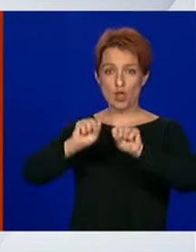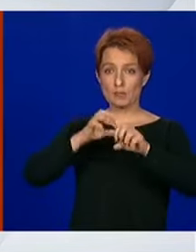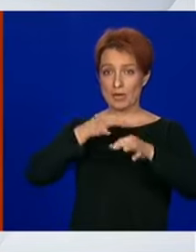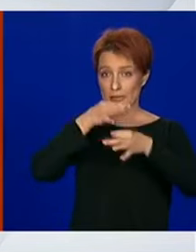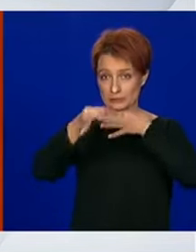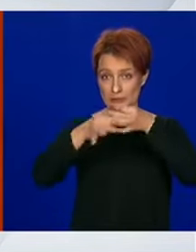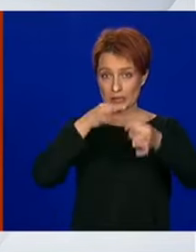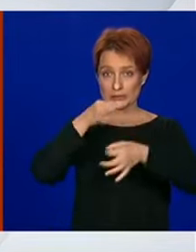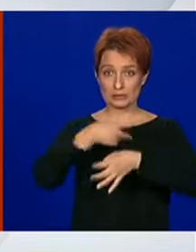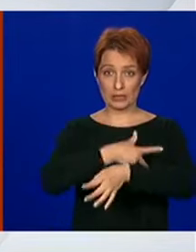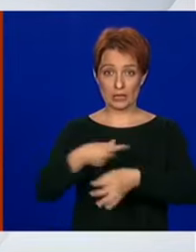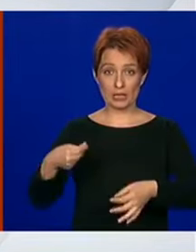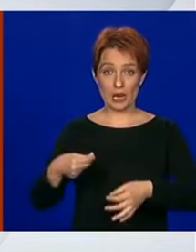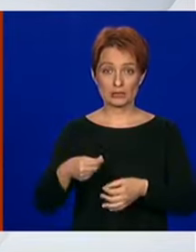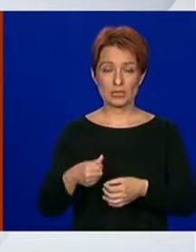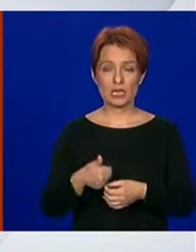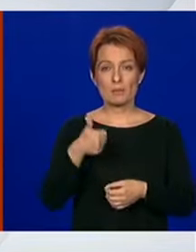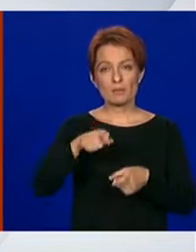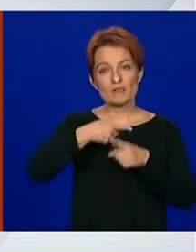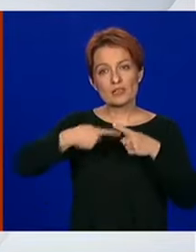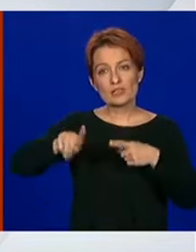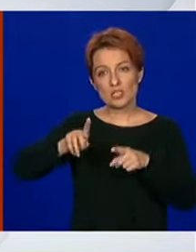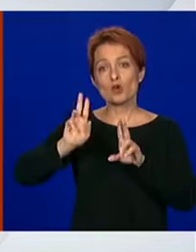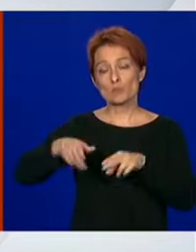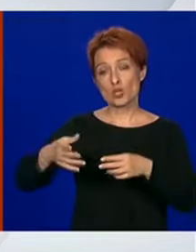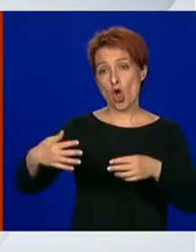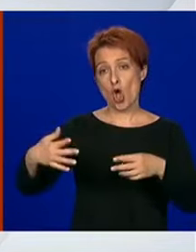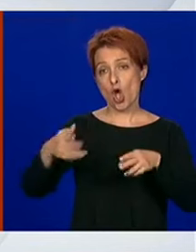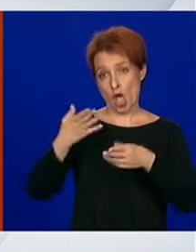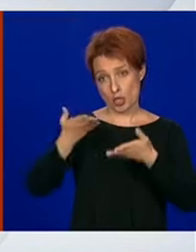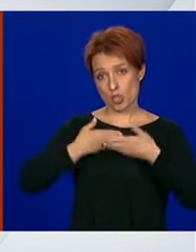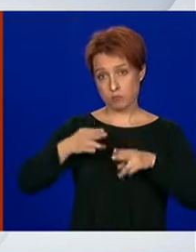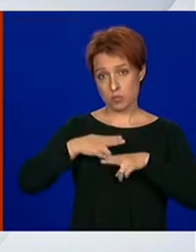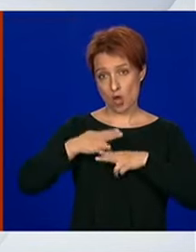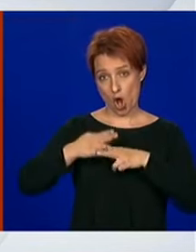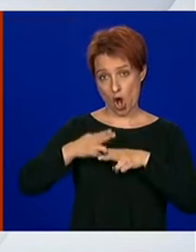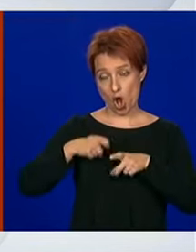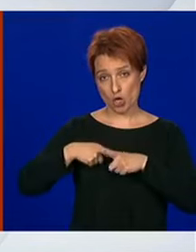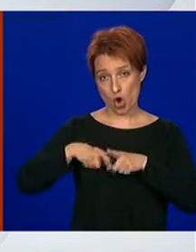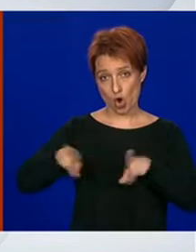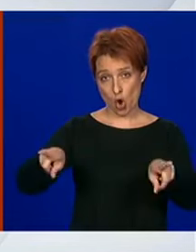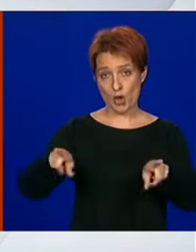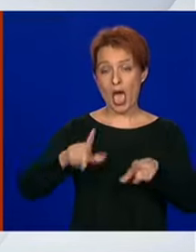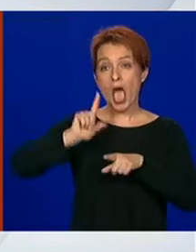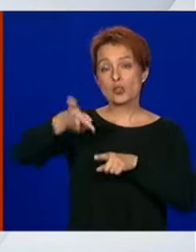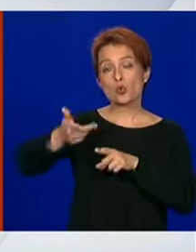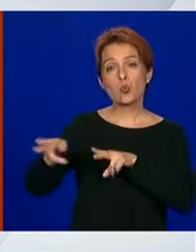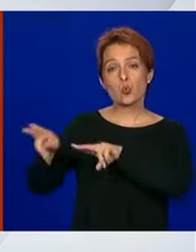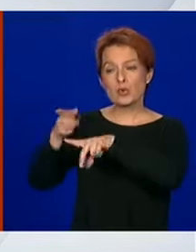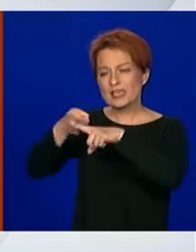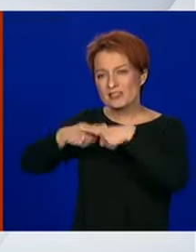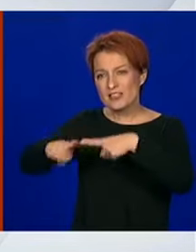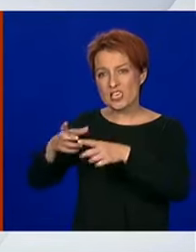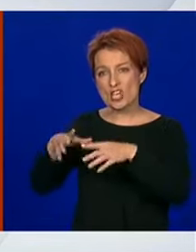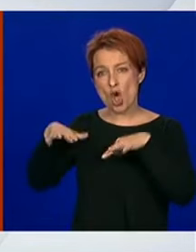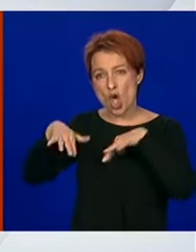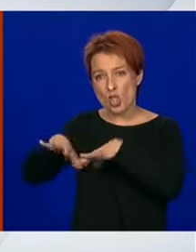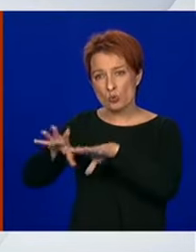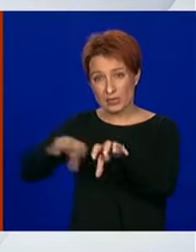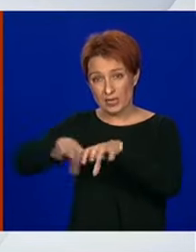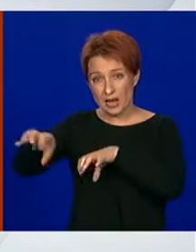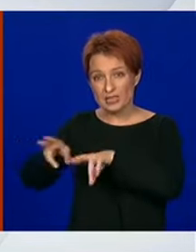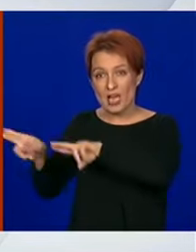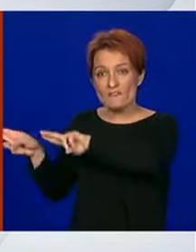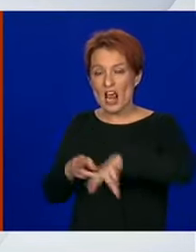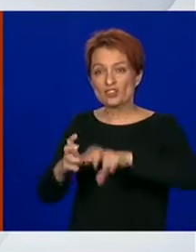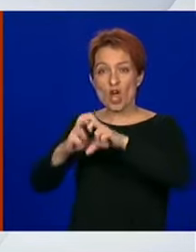prvi dio bio je zaražen na ovom letu iz Frankfurta i sad drugi dio se vraća kombijem navodno jer ih odbijaju primitu zrakoplov